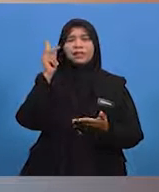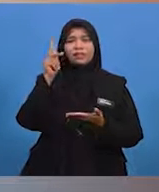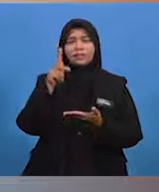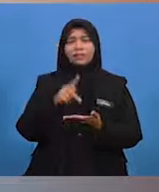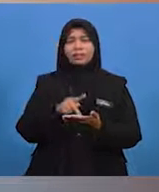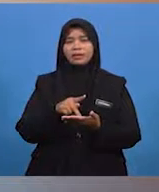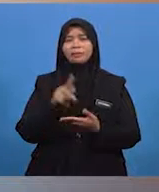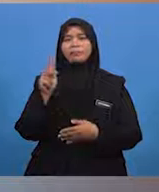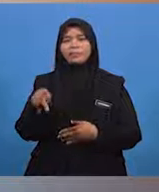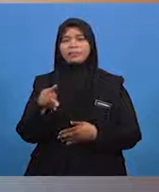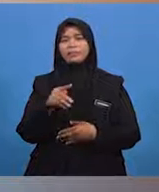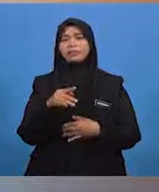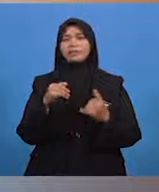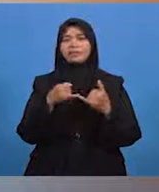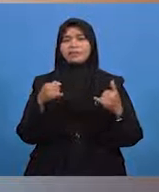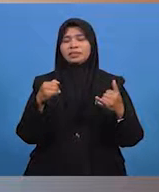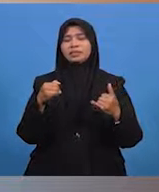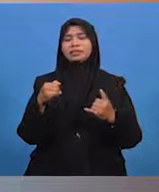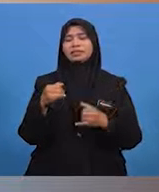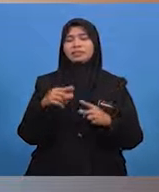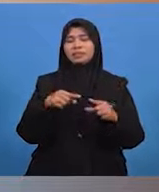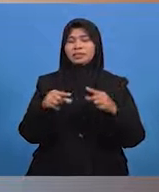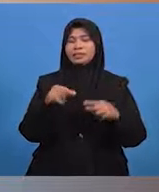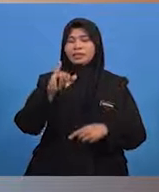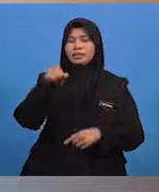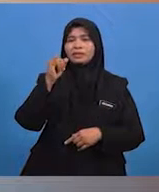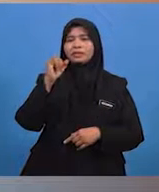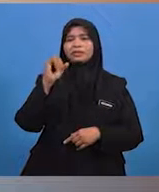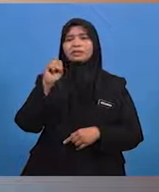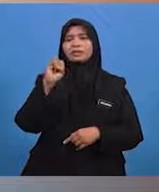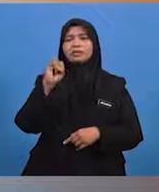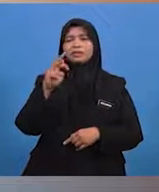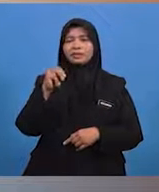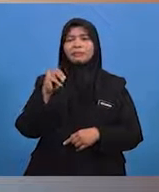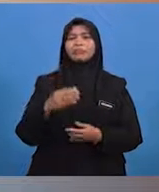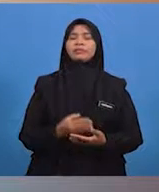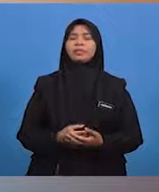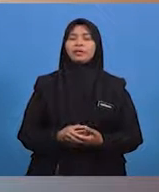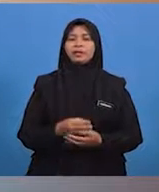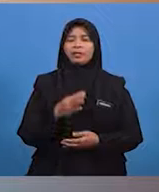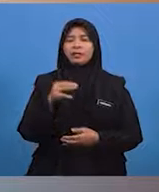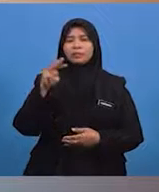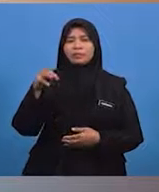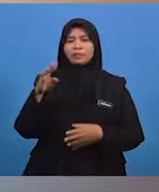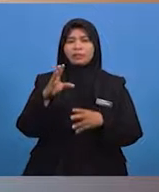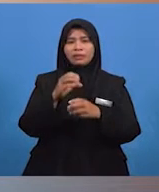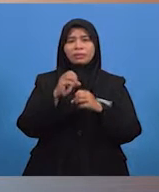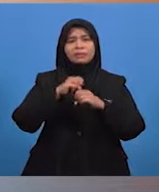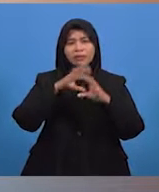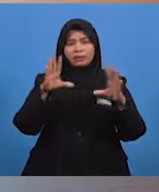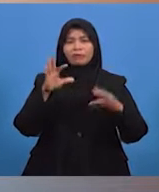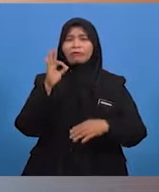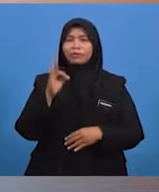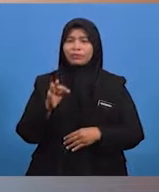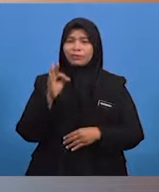konsep dan jenis gerakan jisim. Selain dari itu, murid-murid juga akan dapat menerangkan